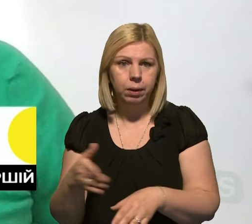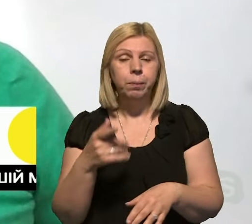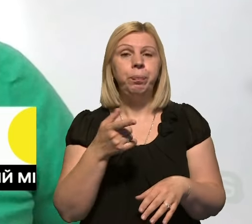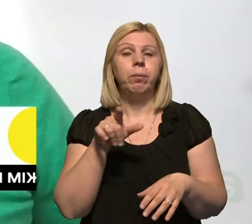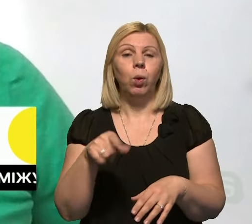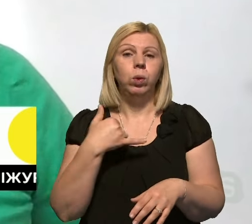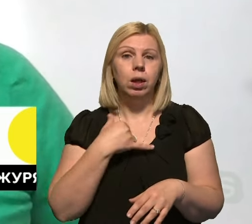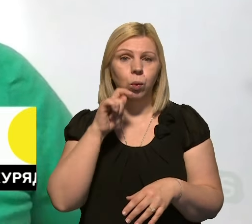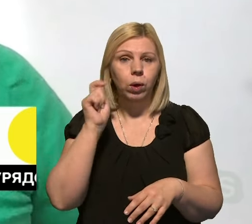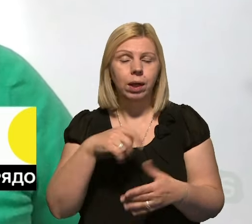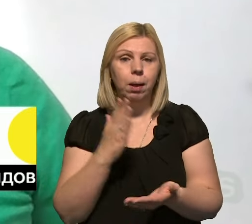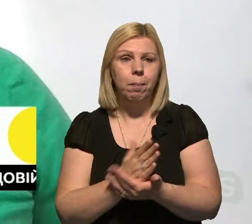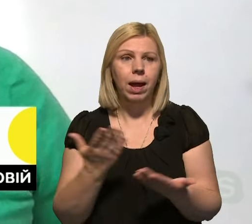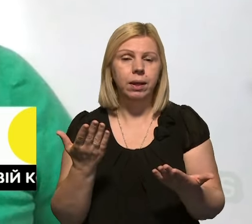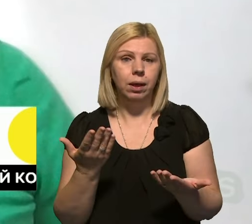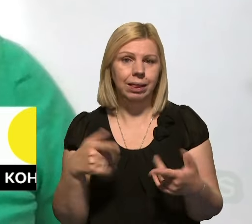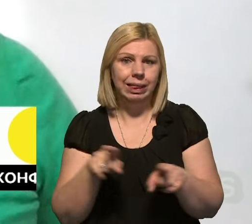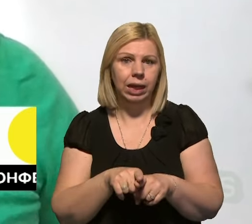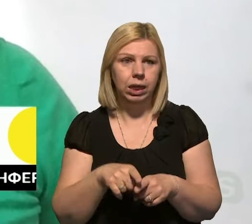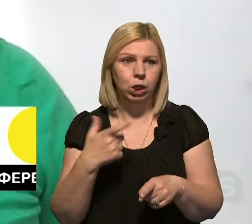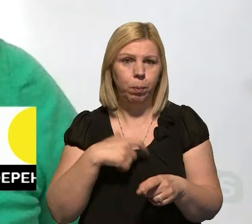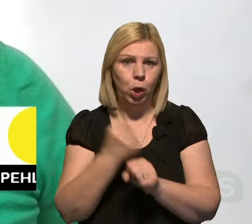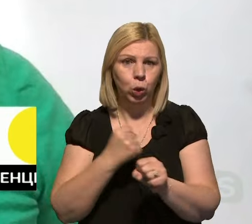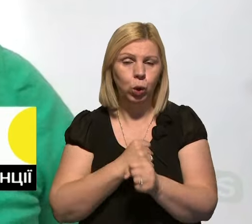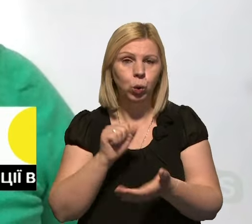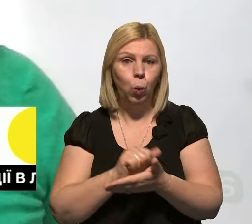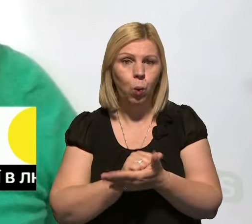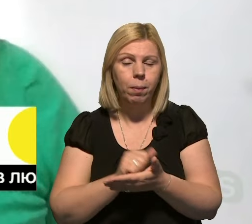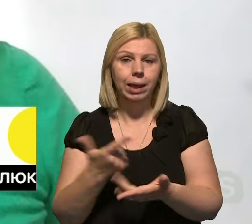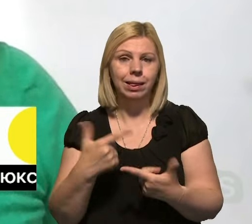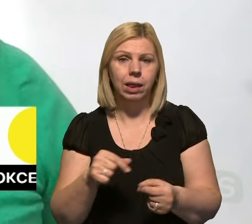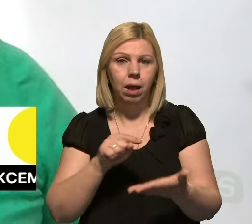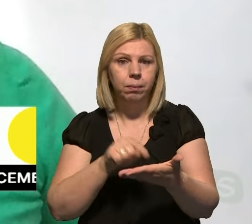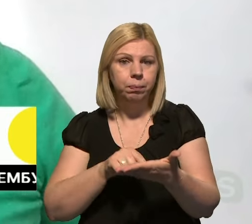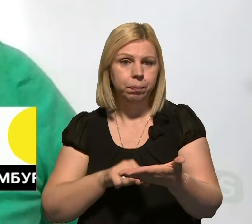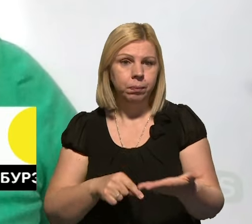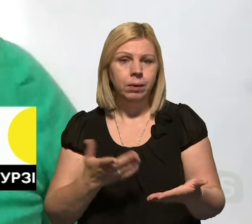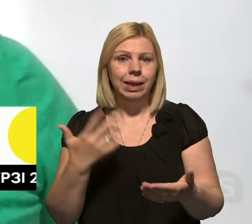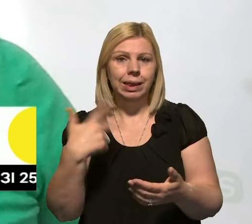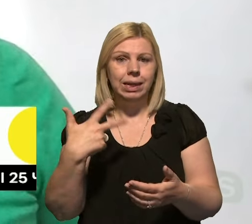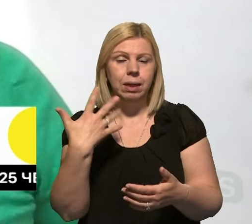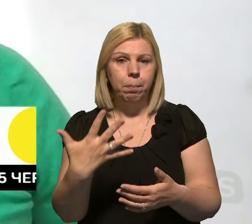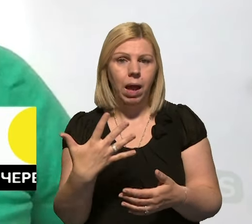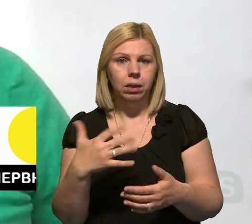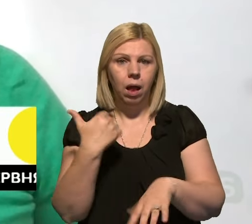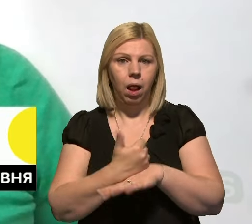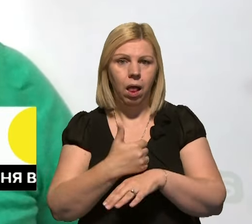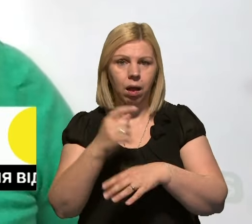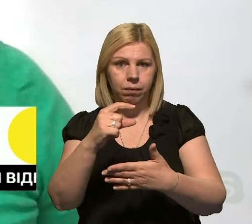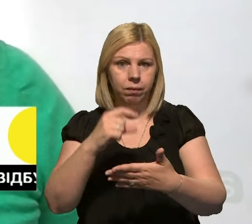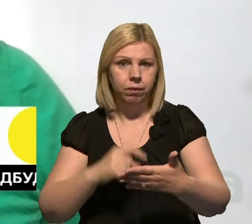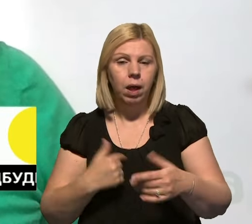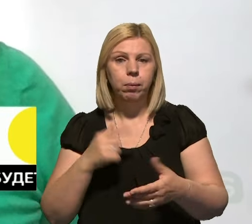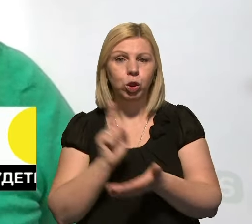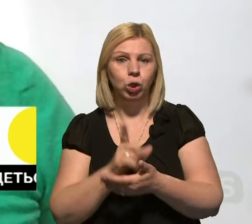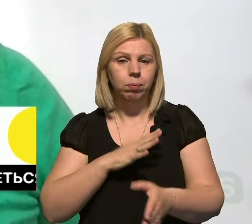Тобто Україна має зараз такий собі розроблений документ, де визначено 35 глав, в яких